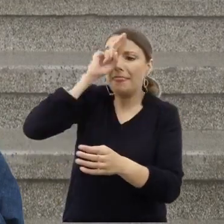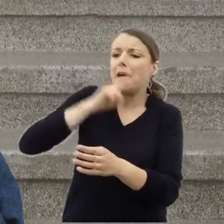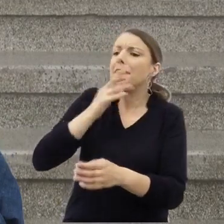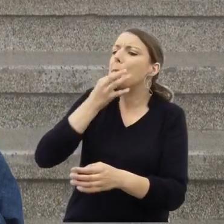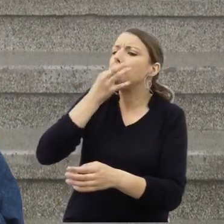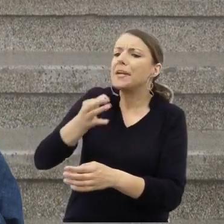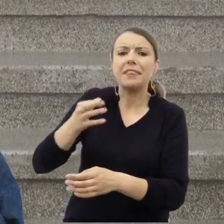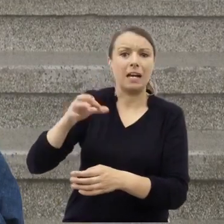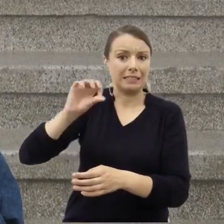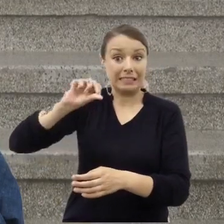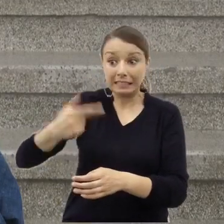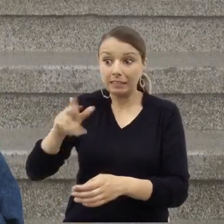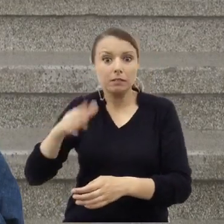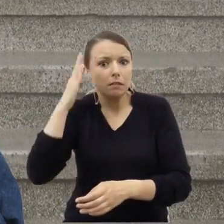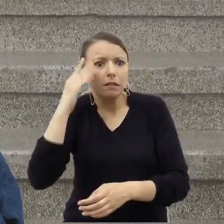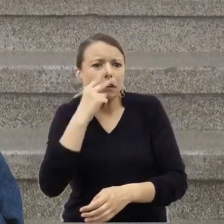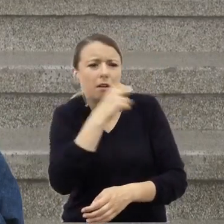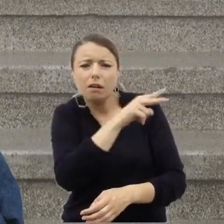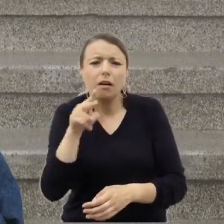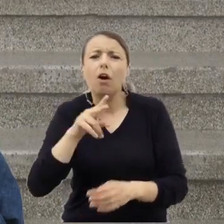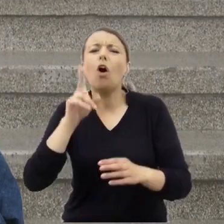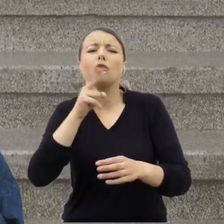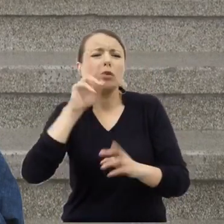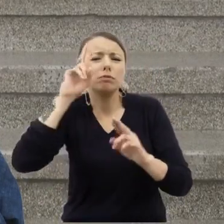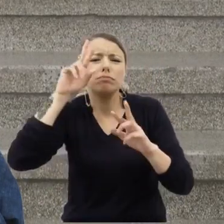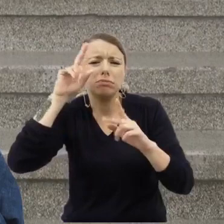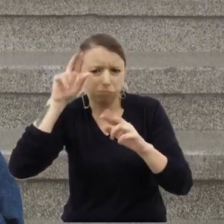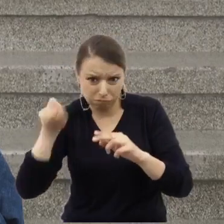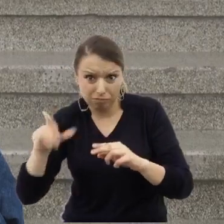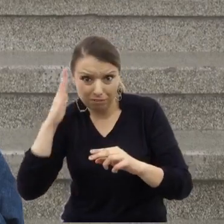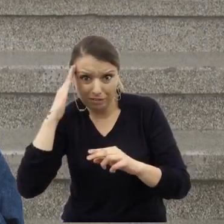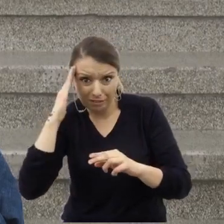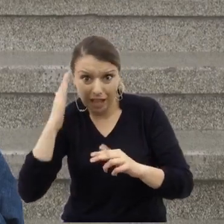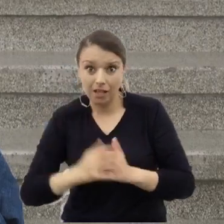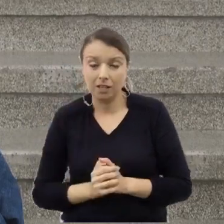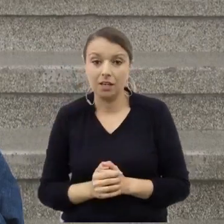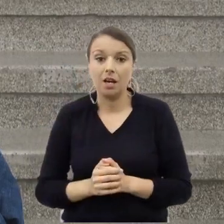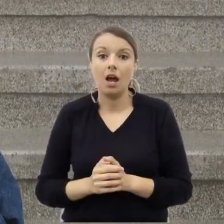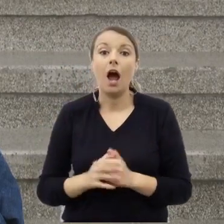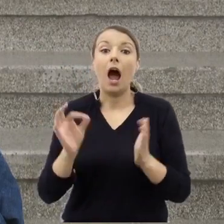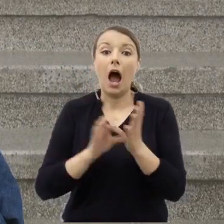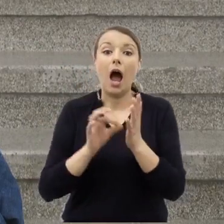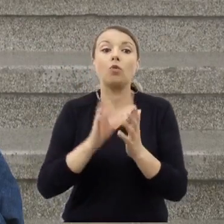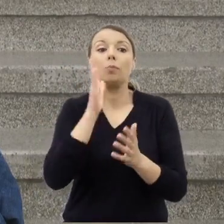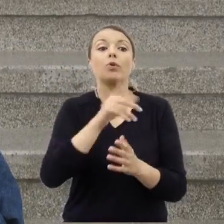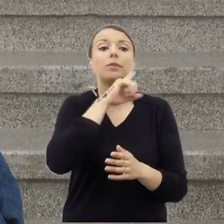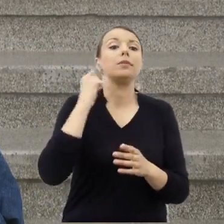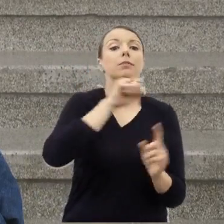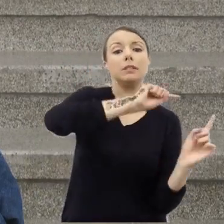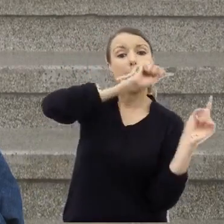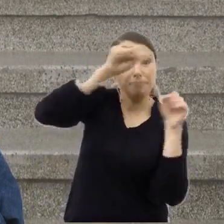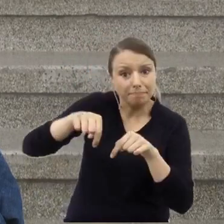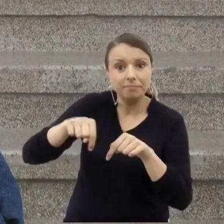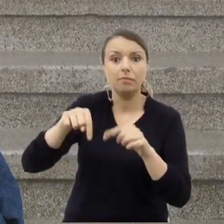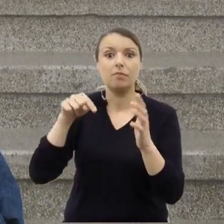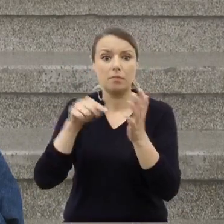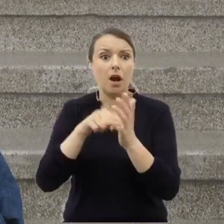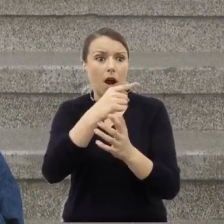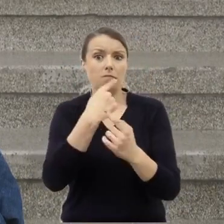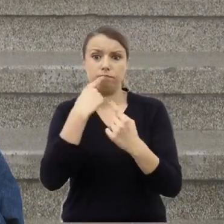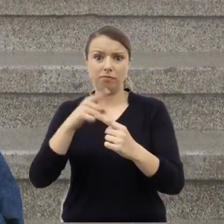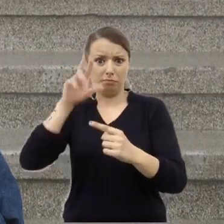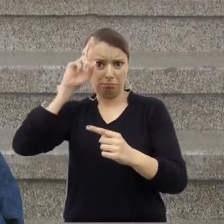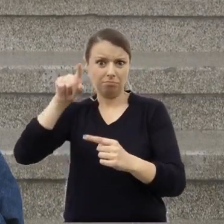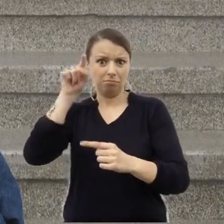wysłany na Planty tym bardziej potwierdził to, ponieważ Henio wtedy wskazał człowieka, który stał pod